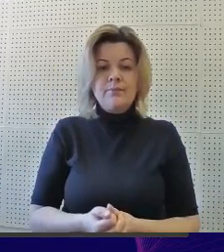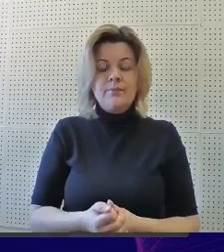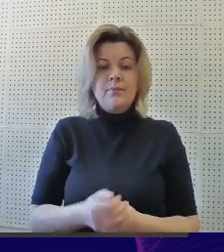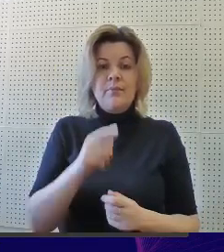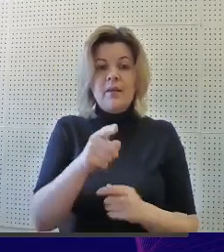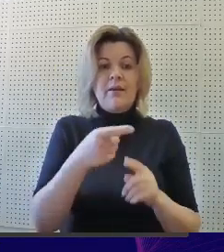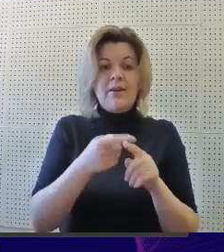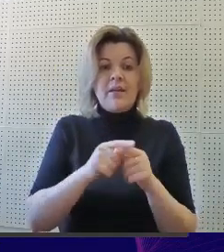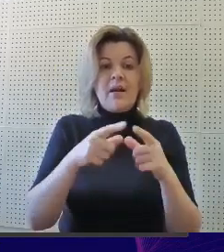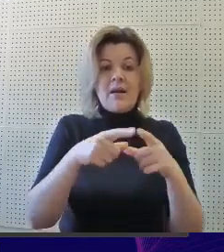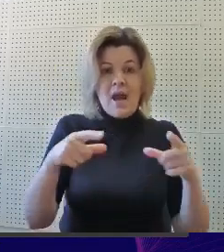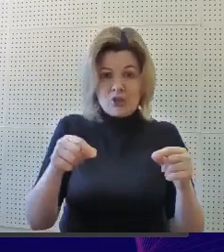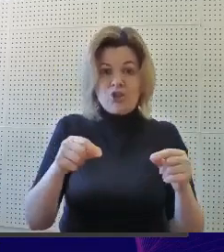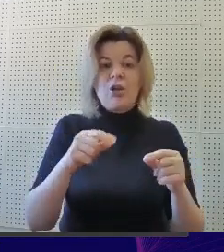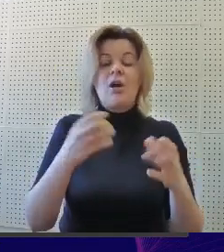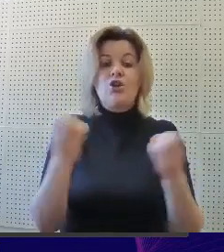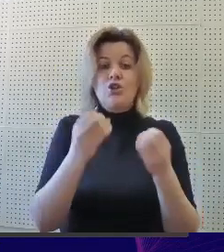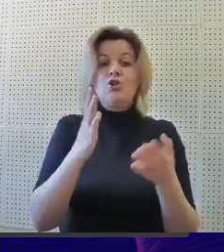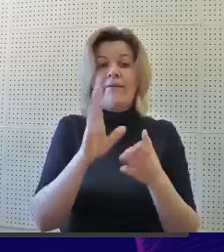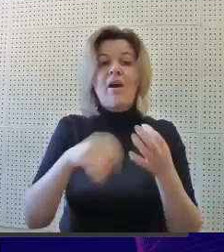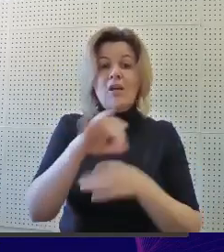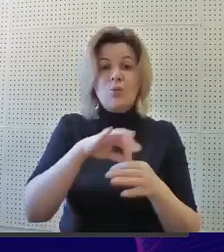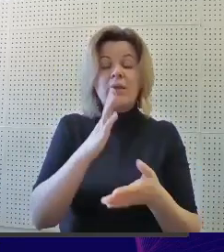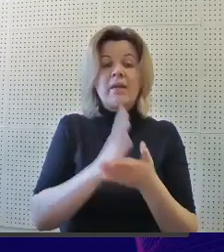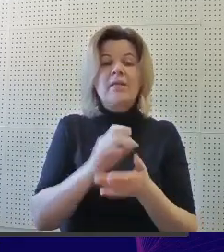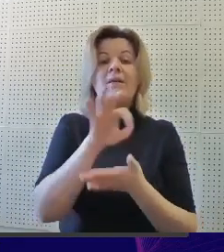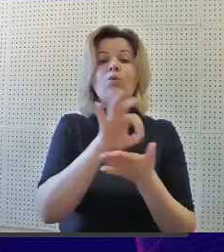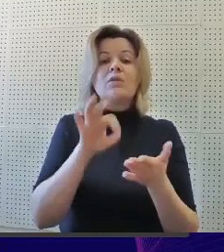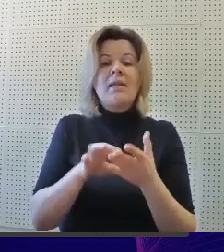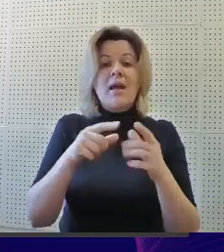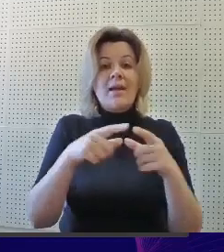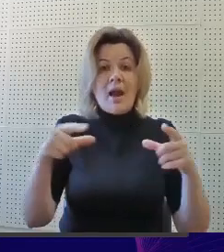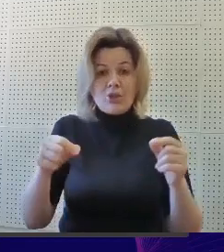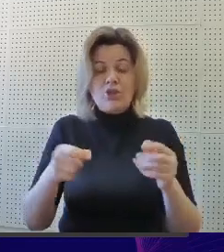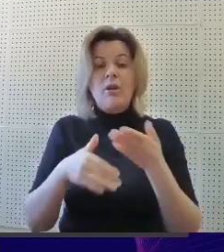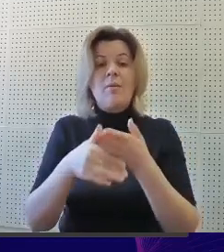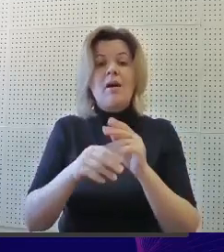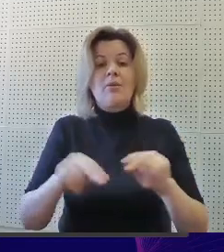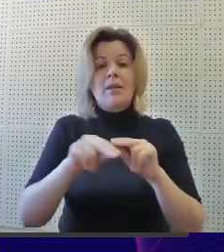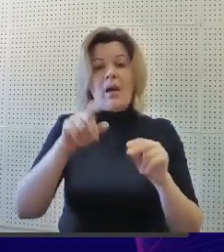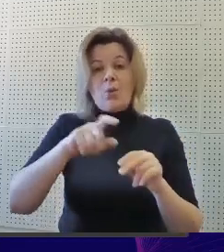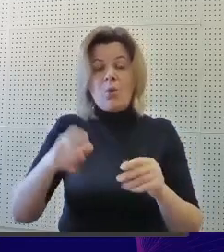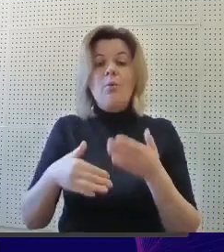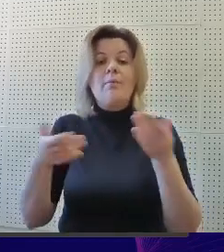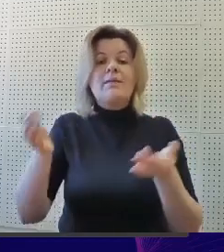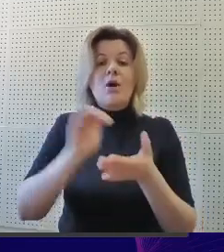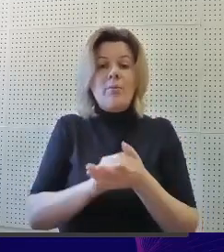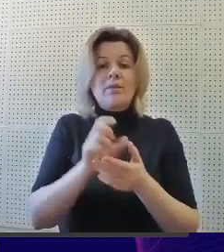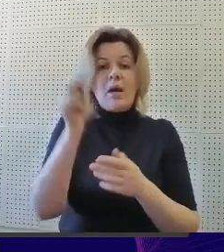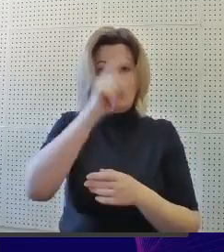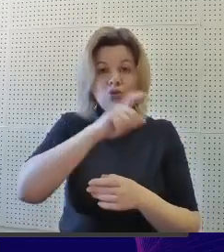Кроме методических карточек, в конструкторе есть функциональные карточки, которые помогают педагогу познакомиться с